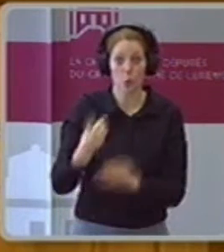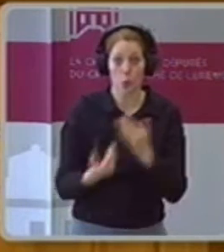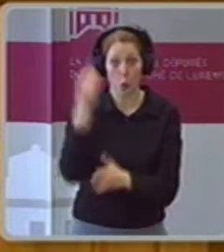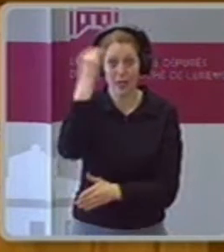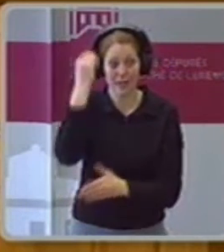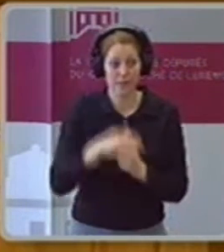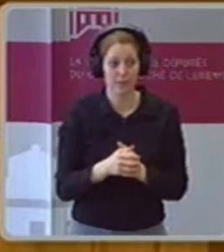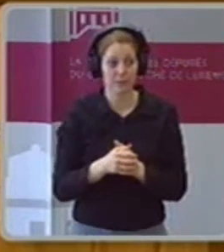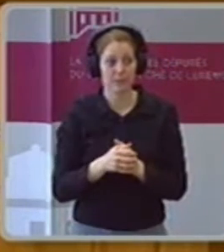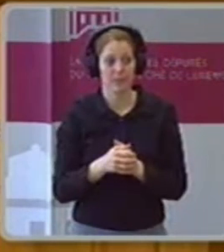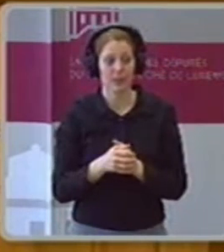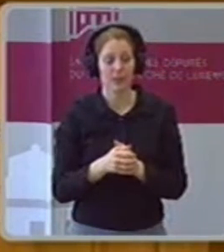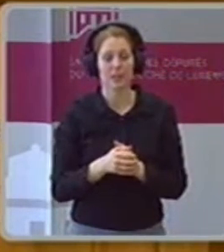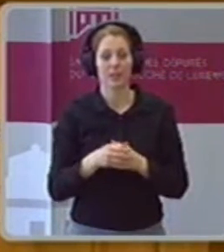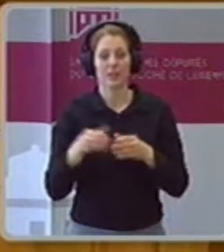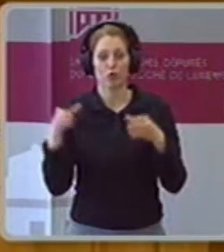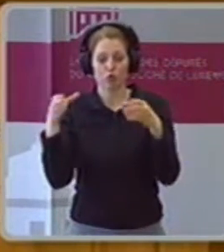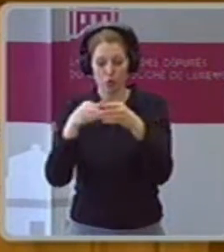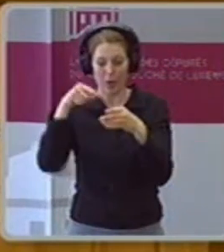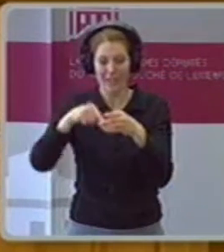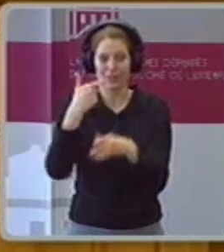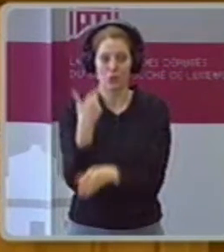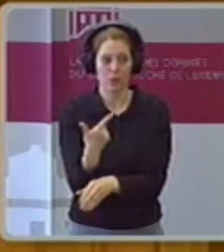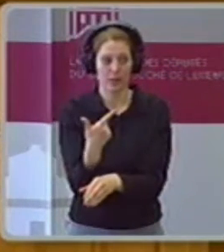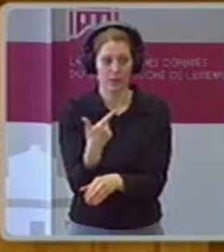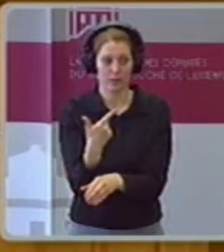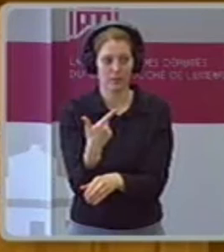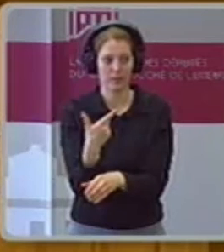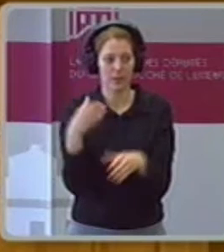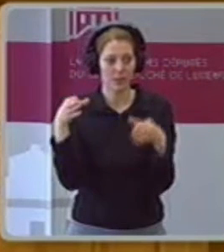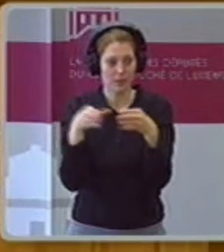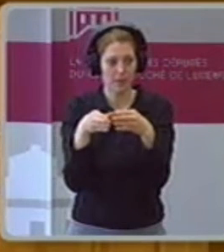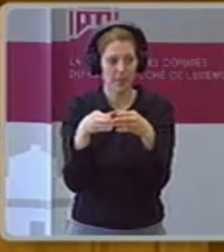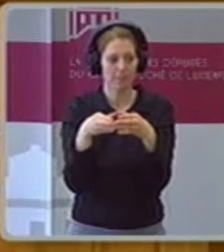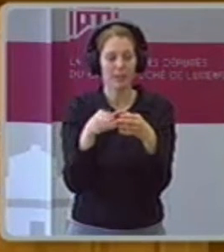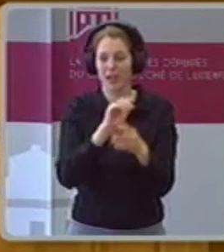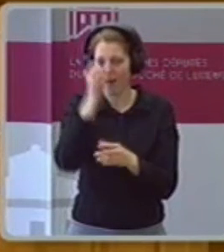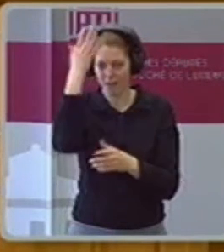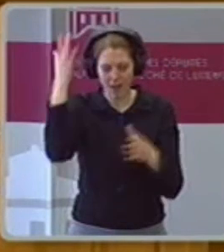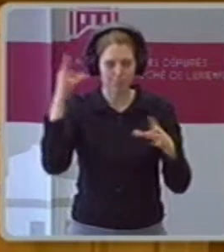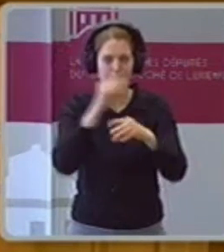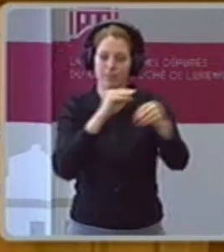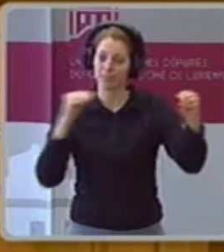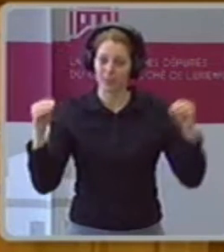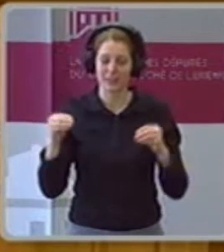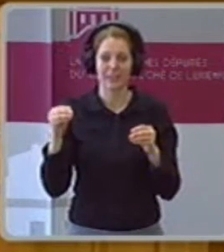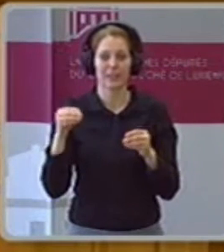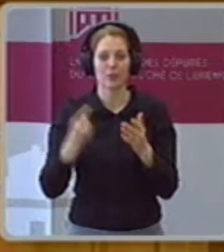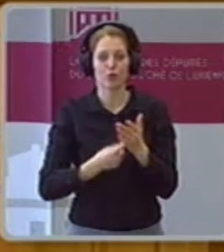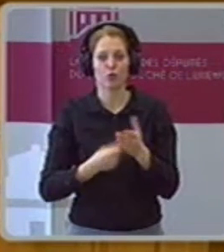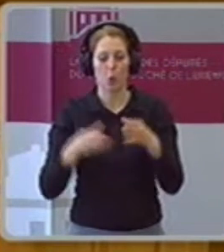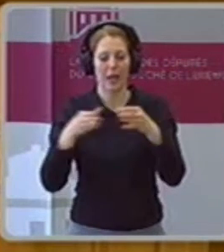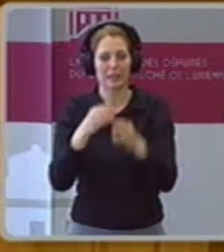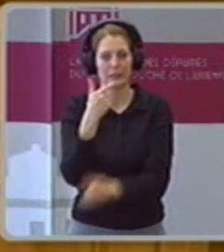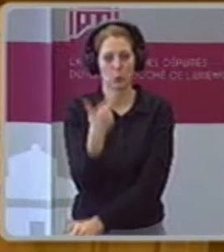das selbstverständlich. An der Steuerclasse 2, Herr Präsident. An der Steuerclasse 2, zwei Personen, die zu 2 schaffen gehen,